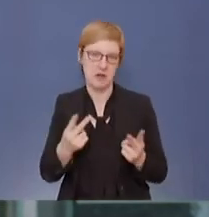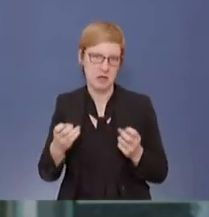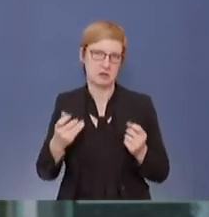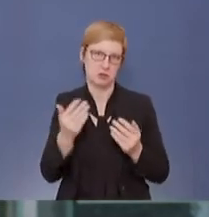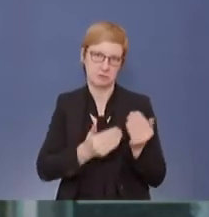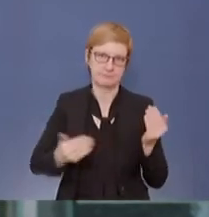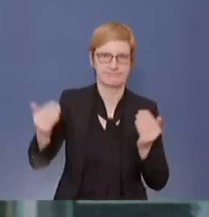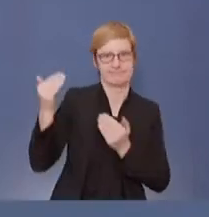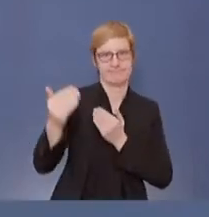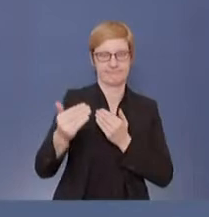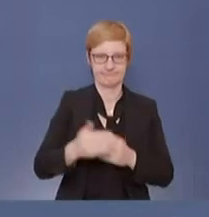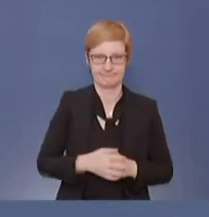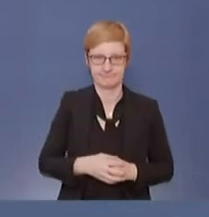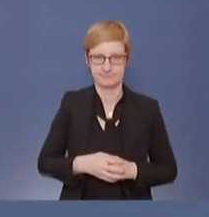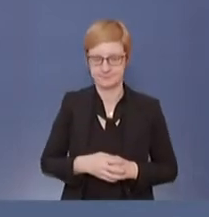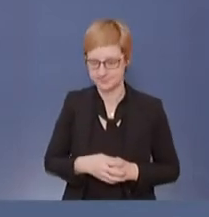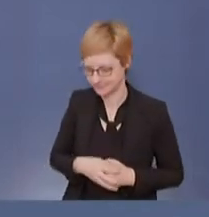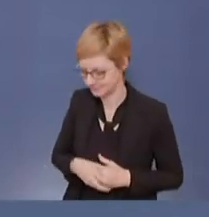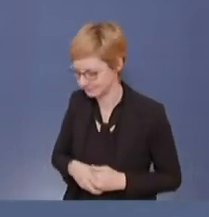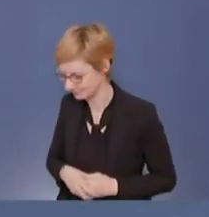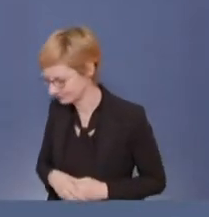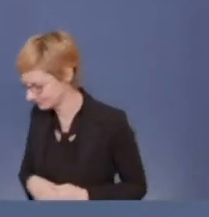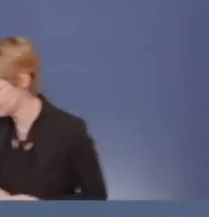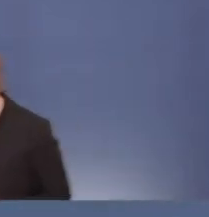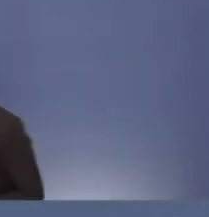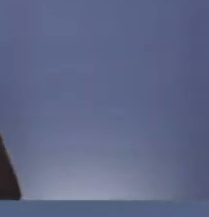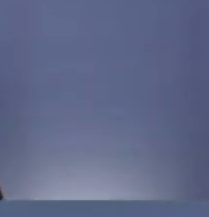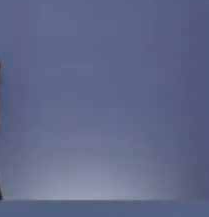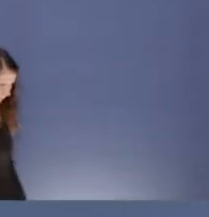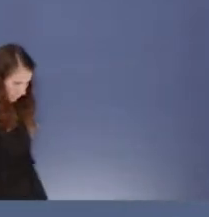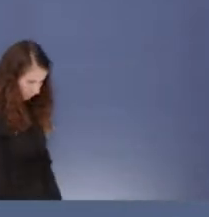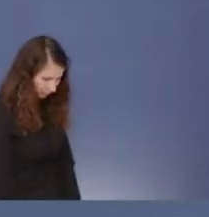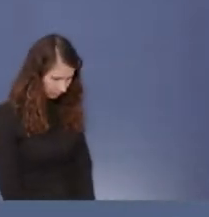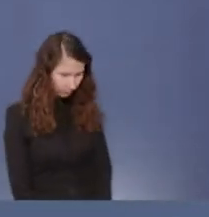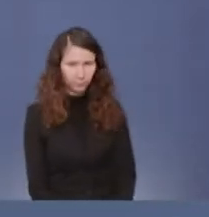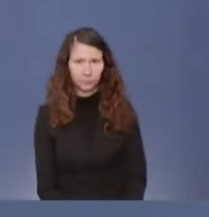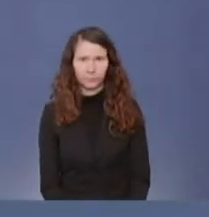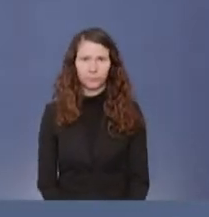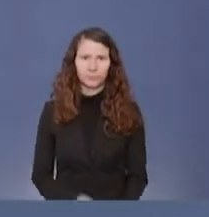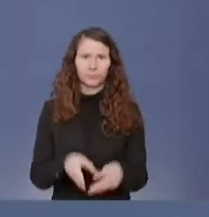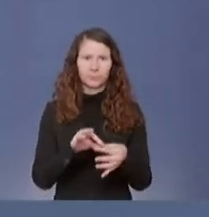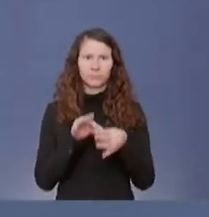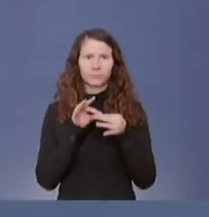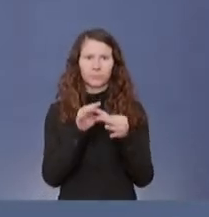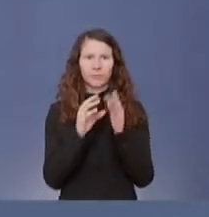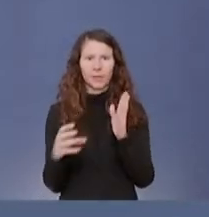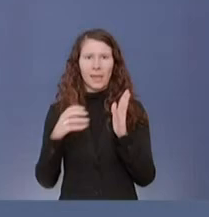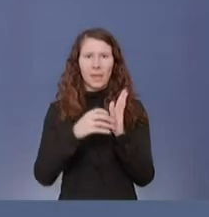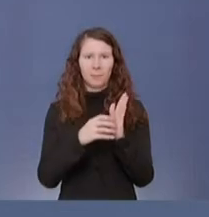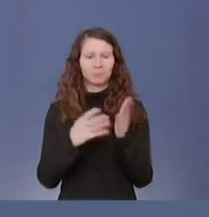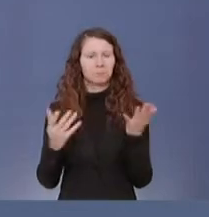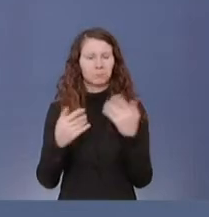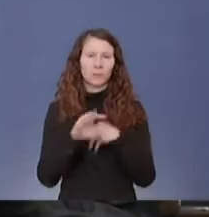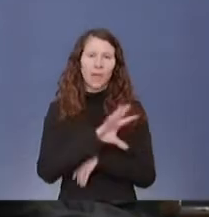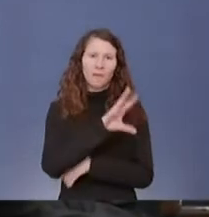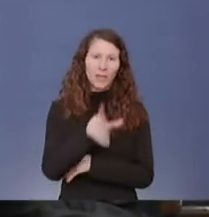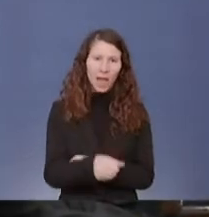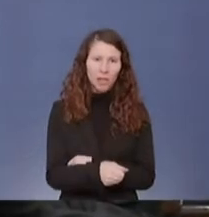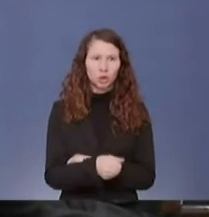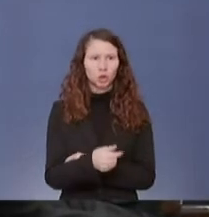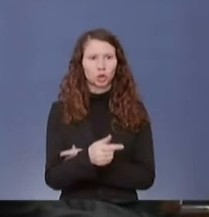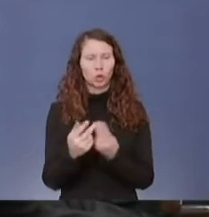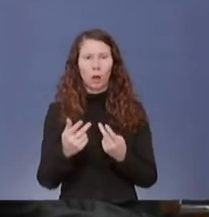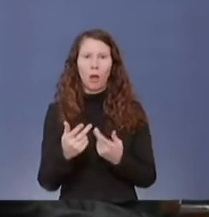Ja, auch zur App. Es ist ja bekannt, dass sich südafrikanisch und eine, sagen wir mal,